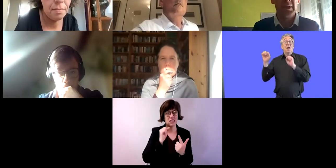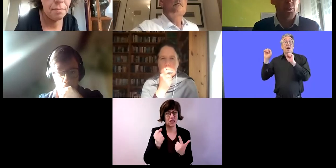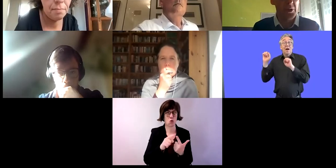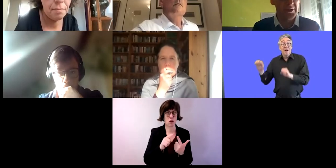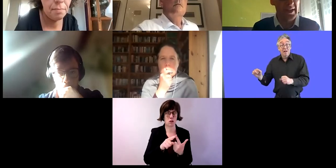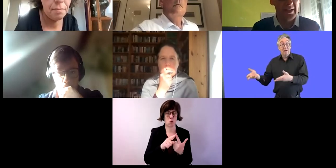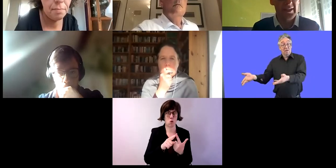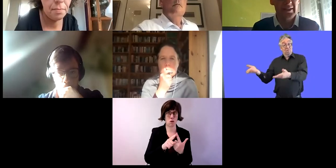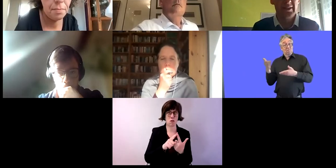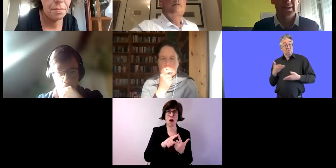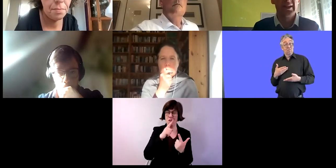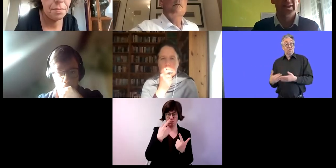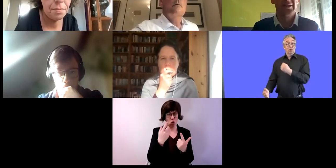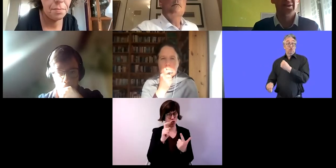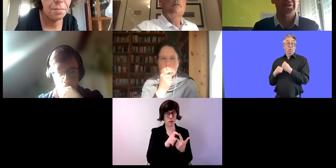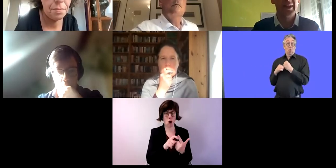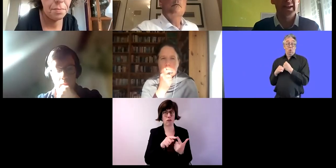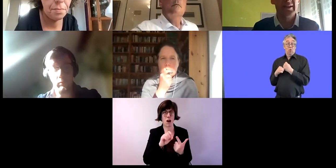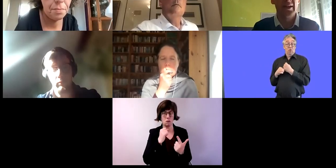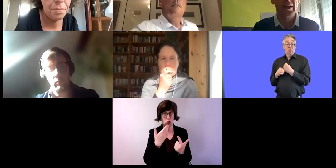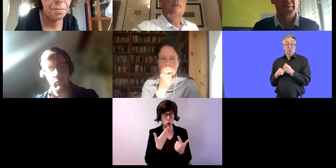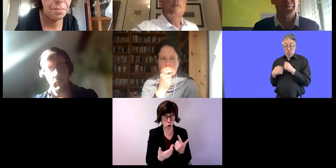und werden je nachdem in eine solche